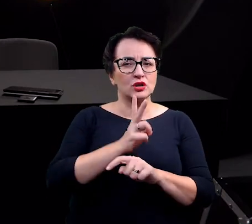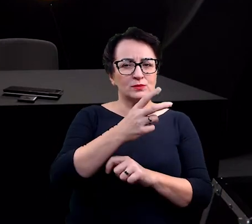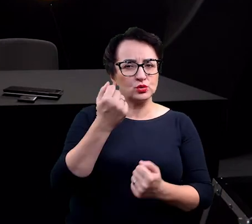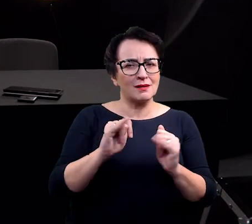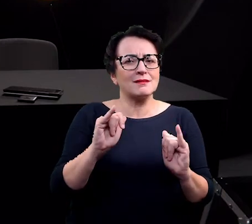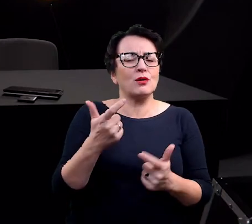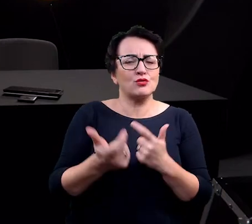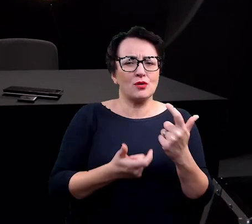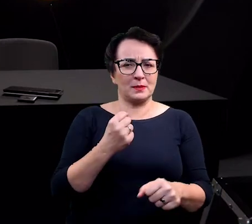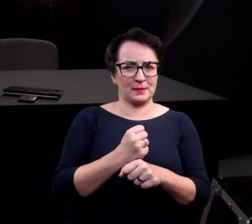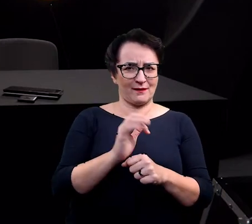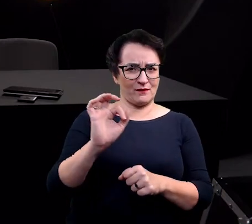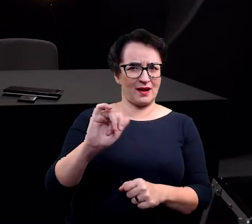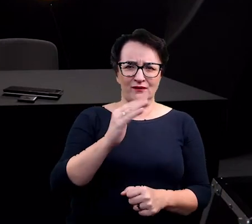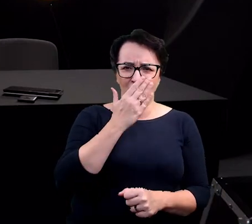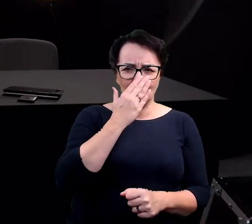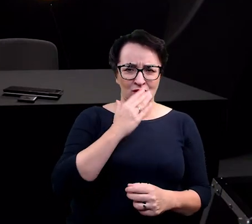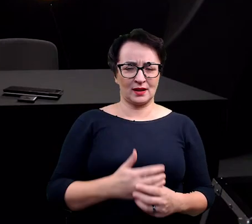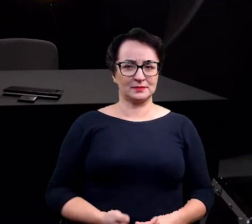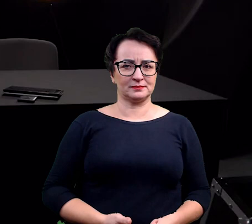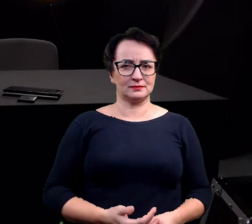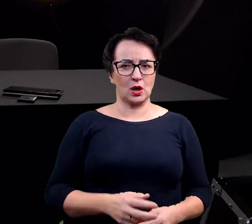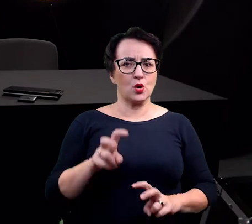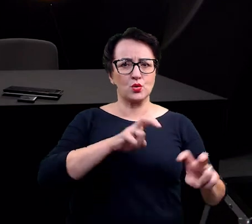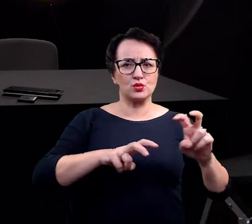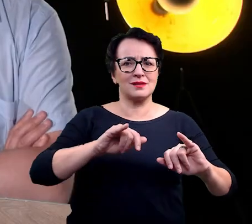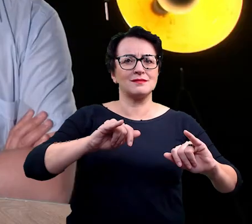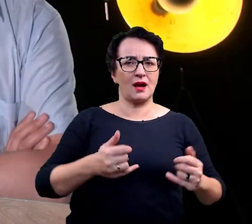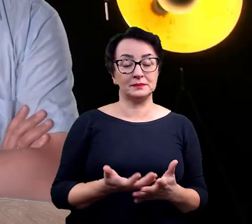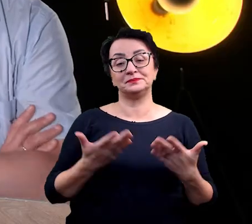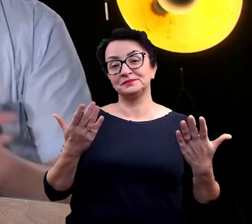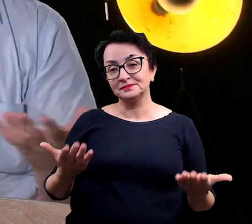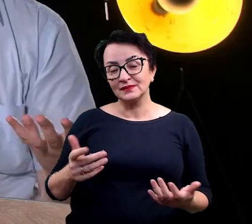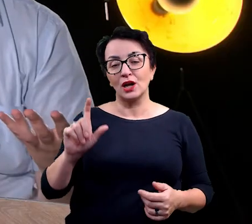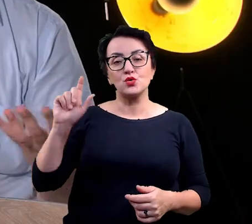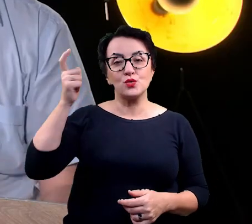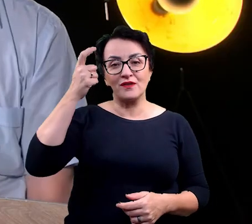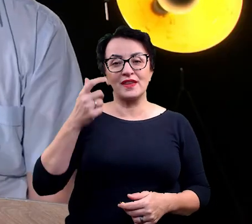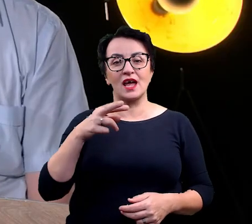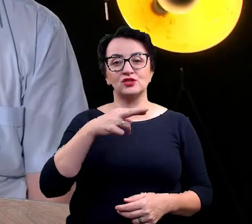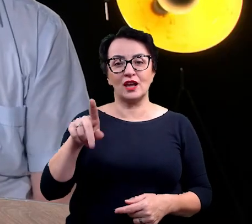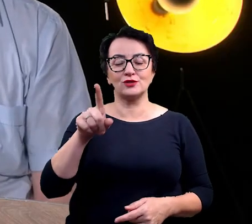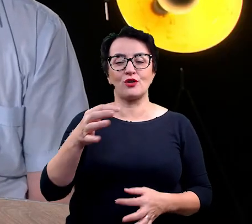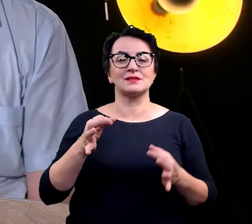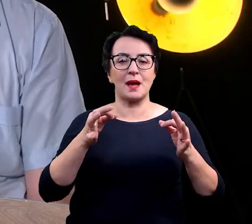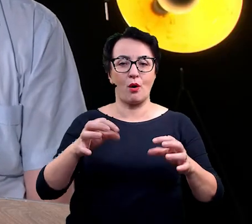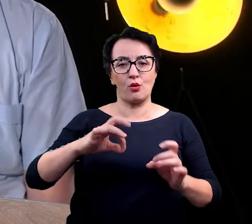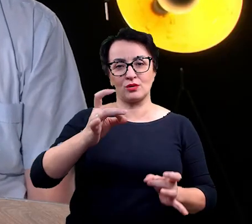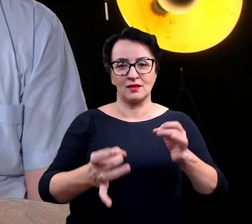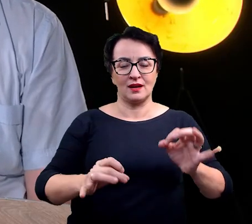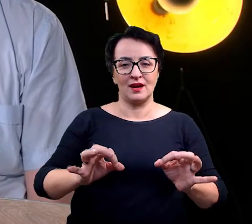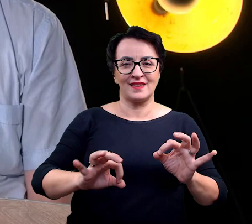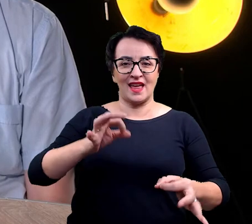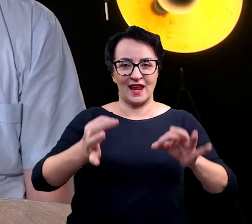praca naukowca? Jak się tam poruszasz? Jedną z głównych takich rzeczy, no to samochód terenowy, to jest taka rzecz, którą... Czyli coś dla